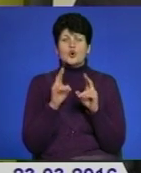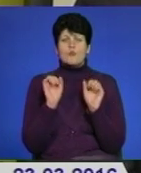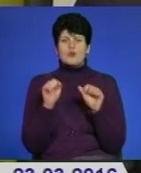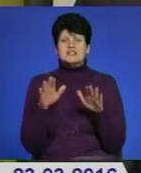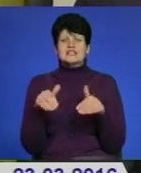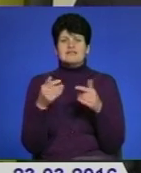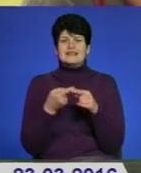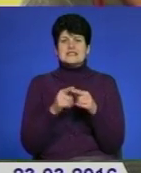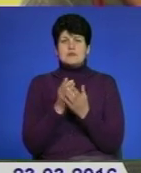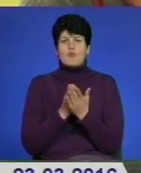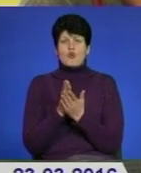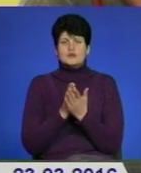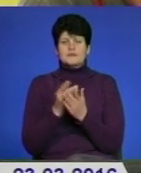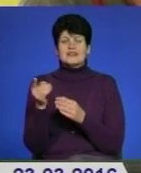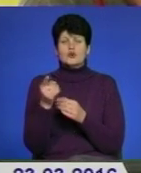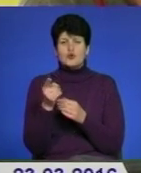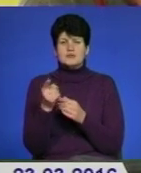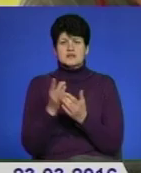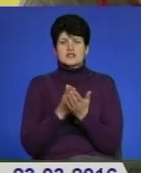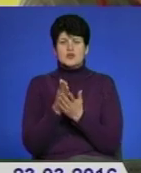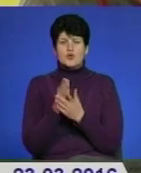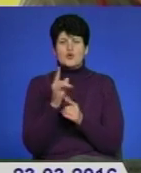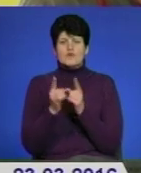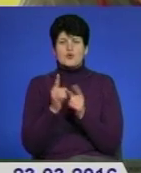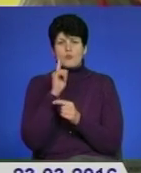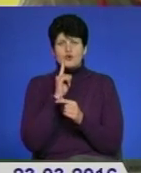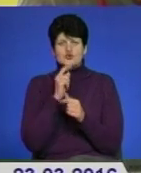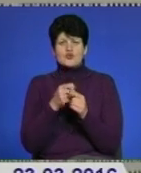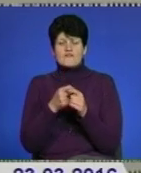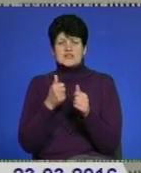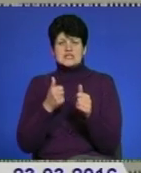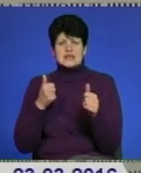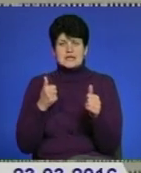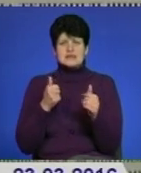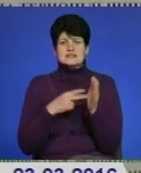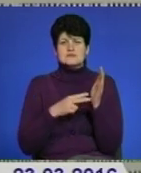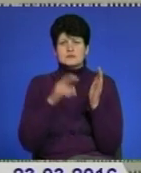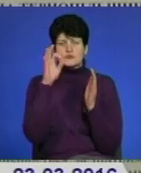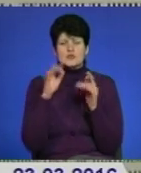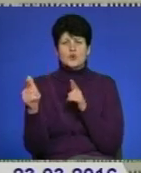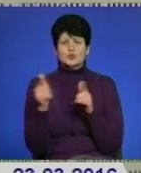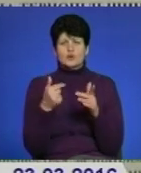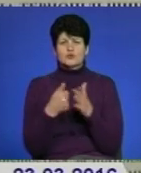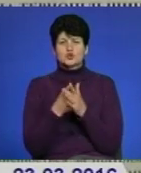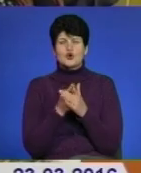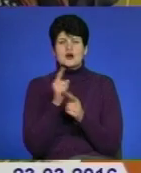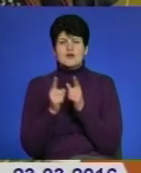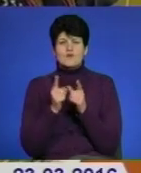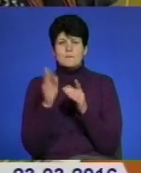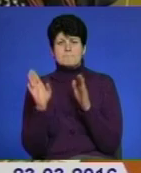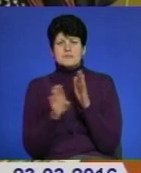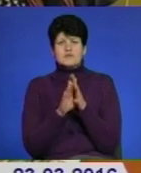надавати ці послуги. Тернопільщина на шляху реформ поки що відстає. 70% готових до реформи підрозділів